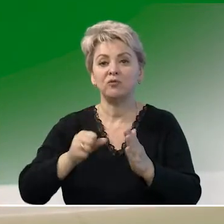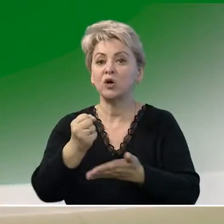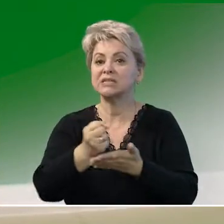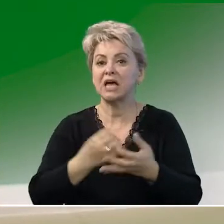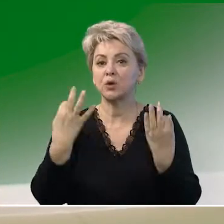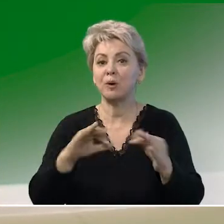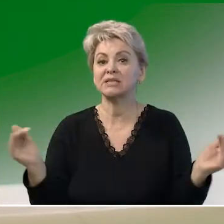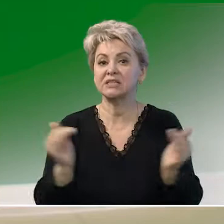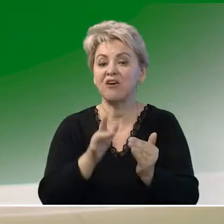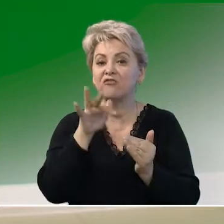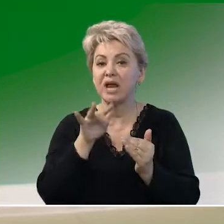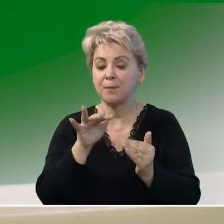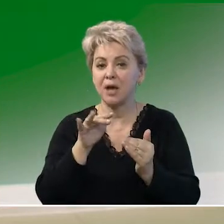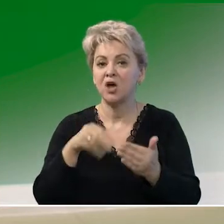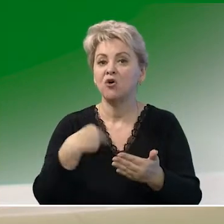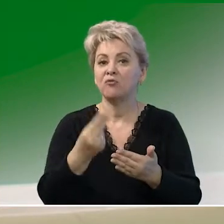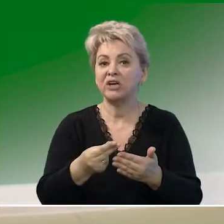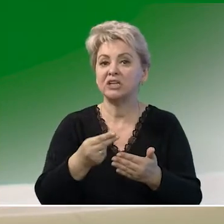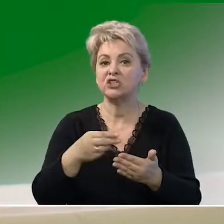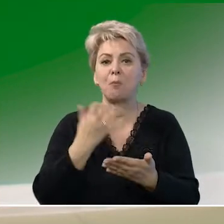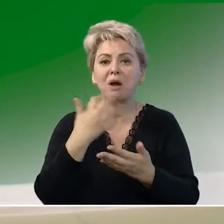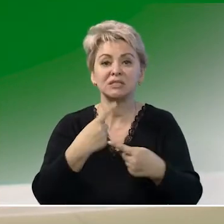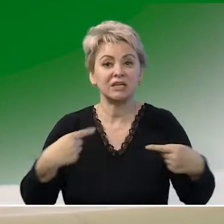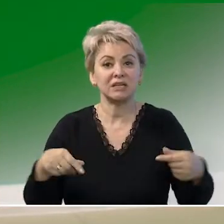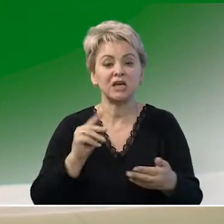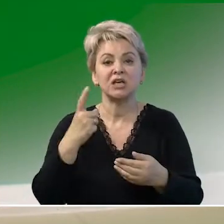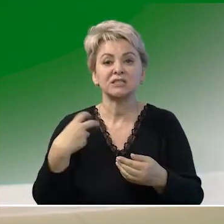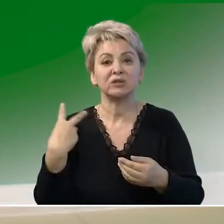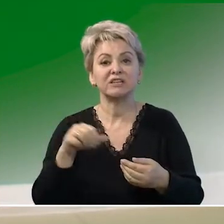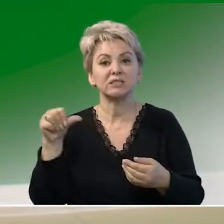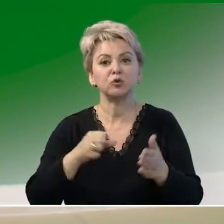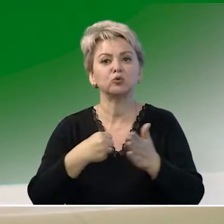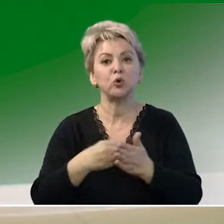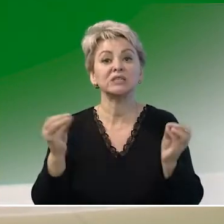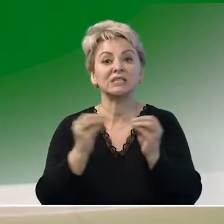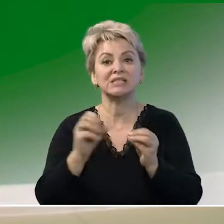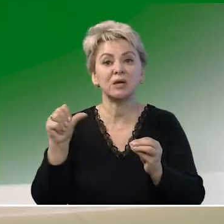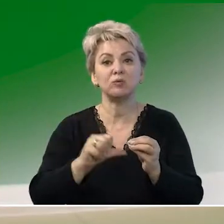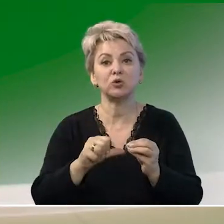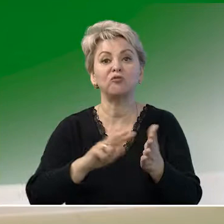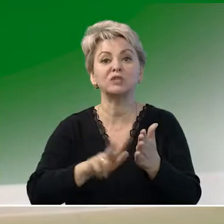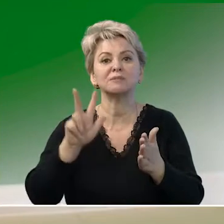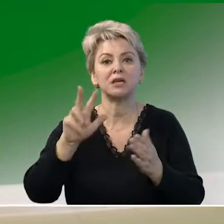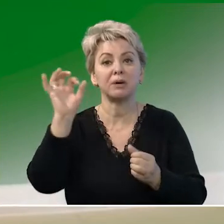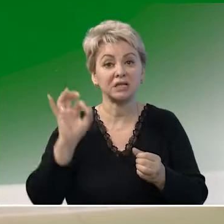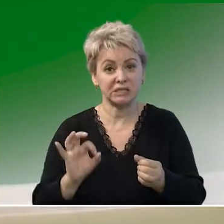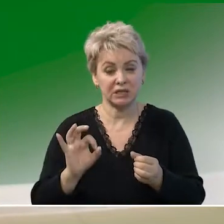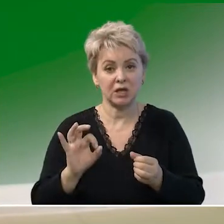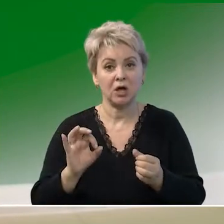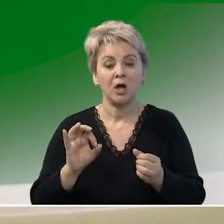складе позволило сократить время выдачи сырья и материалов со 120 минут до 10 минут на 83%.